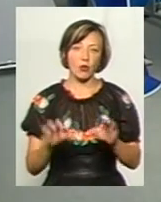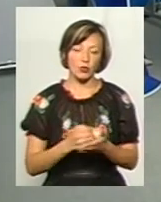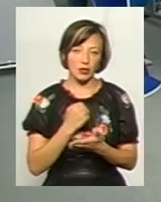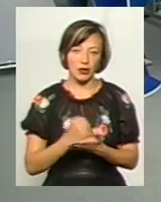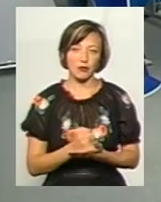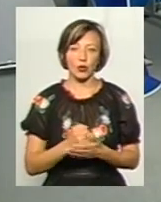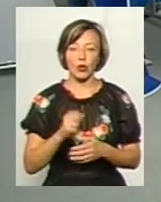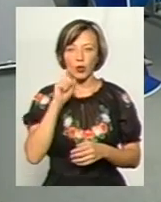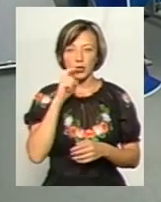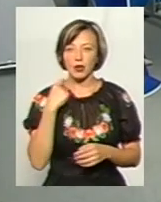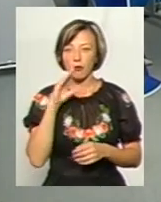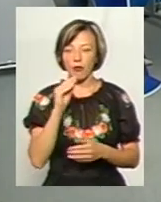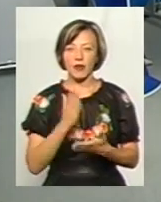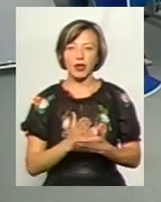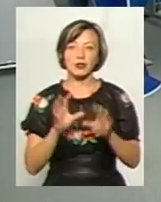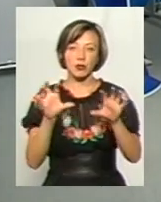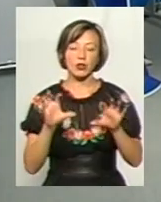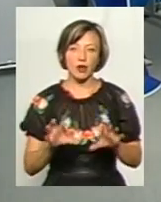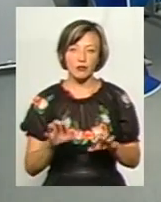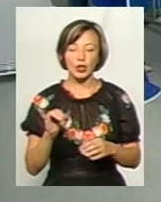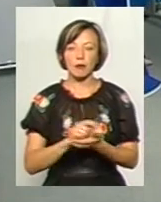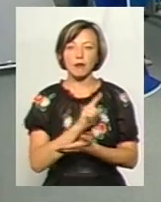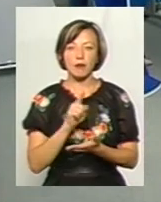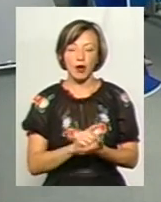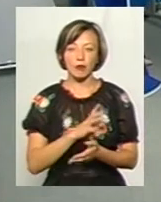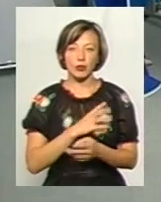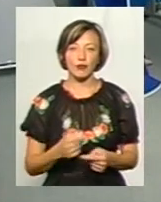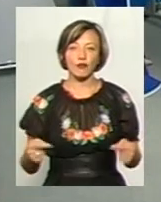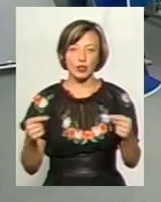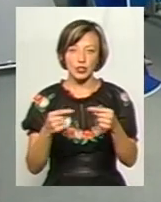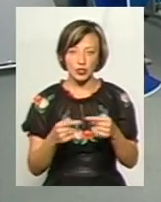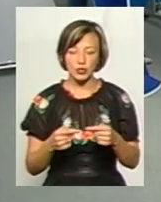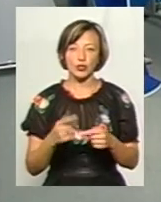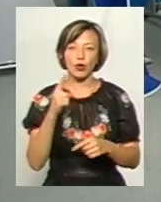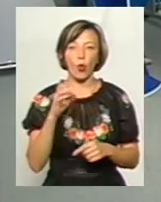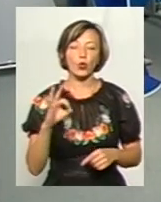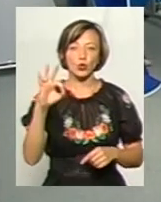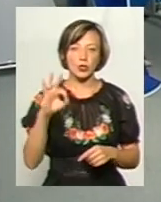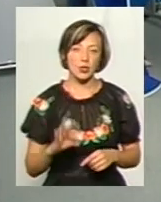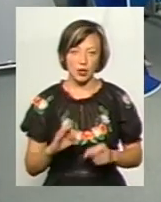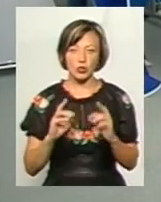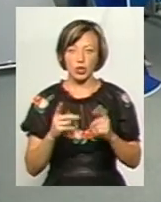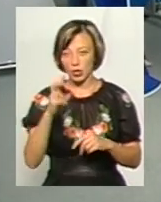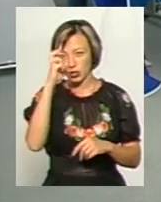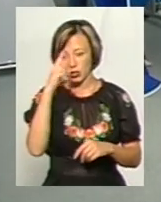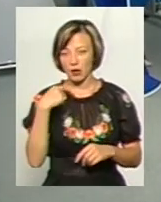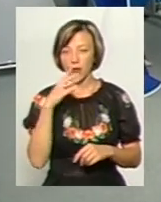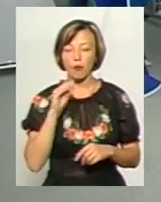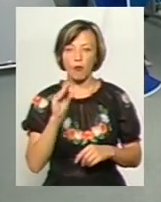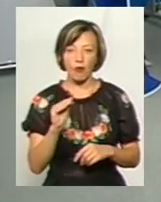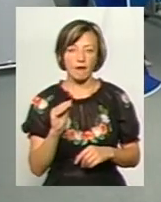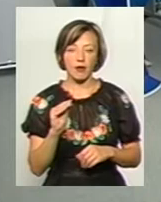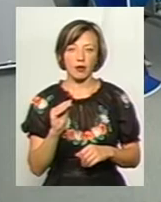Українська мова є законодавча і має бути визначена однозначно як державна мова